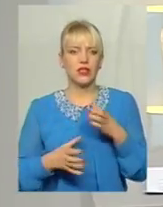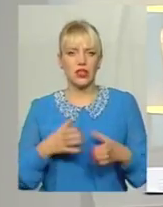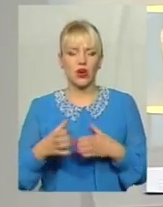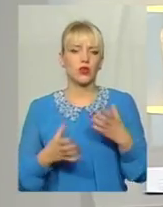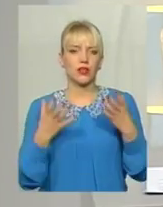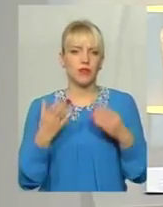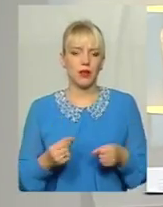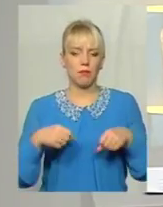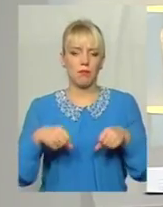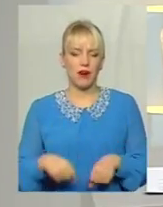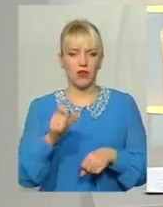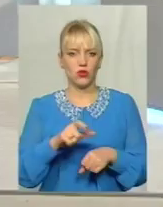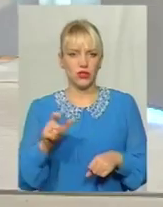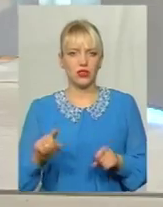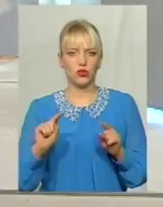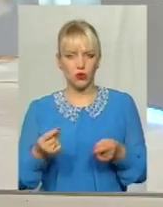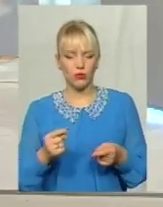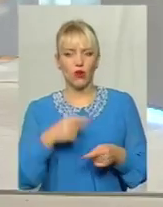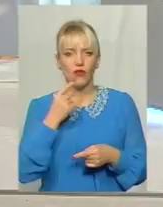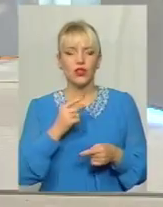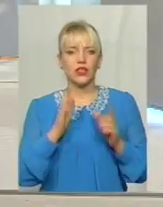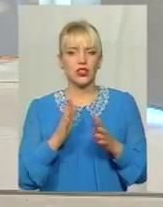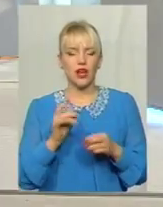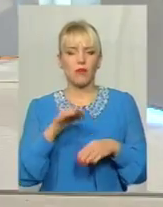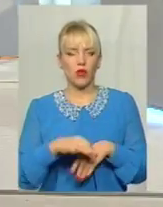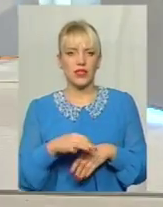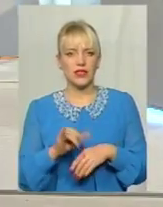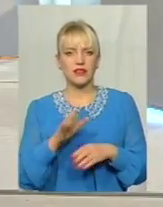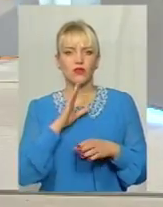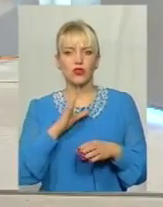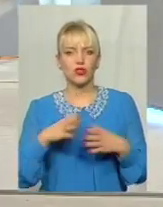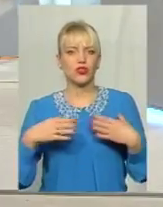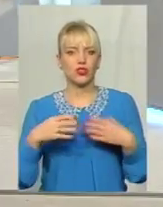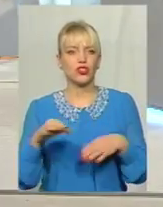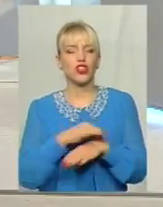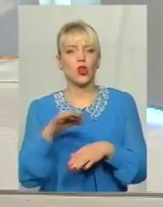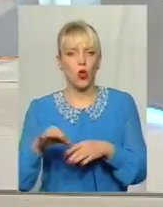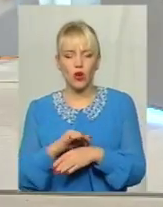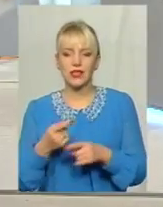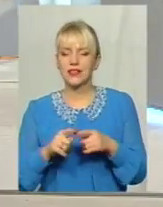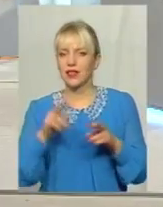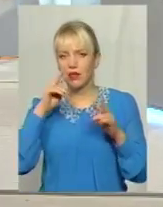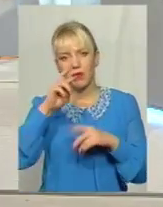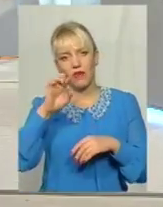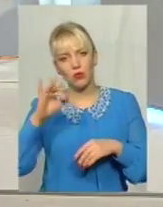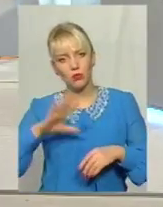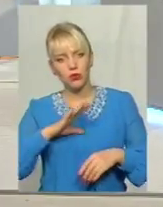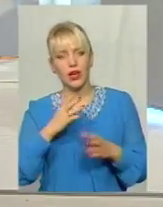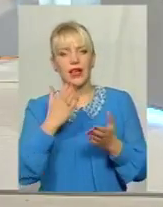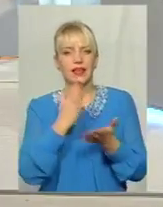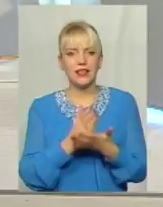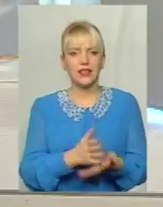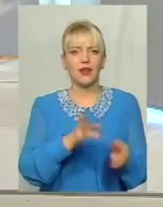днем прав людини Тому говорити лише про насильство щодо жінок, мабуть, було б неправильно, адже потерпають